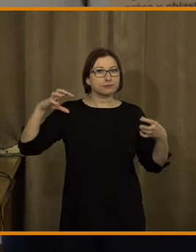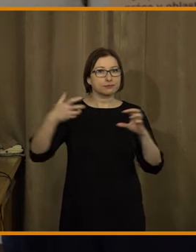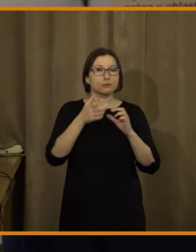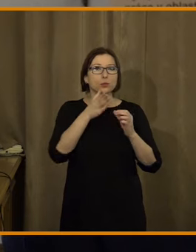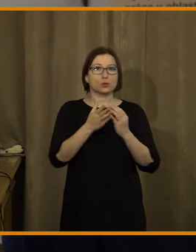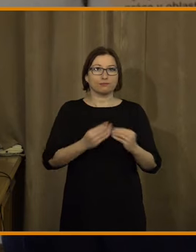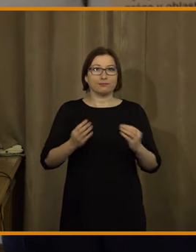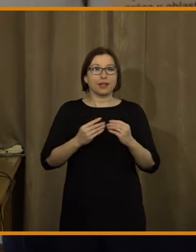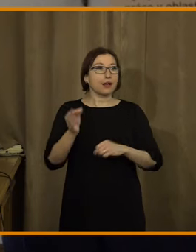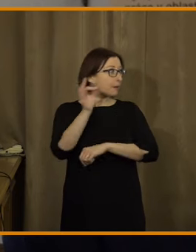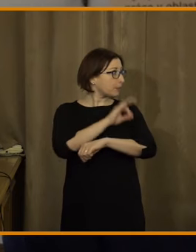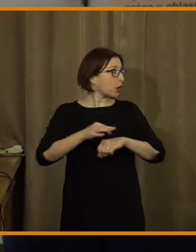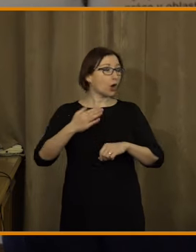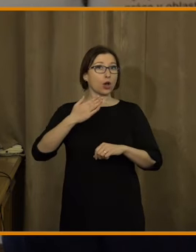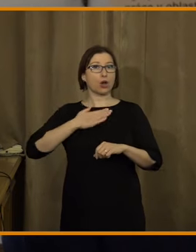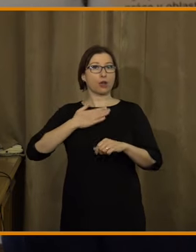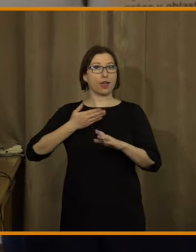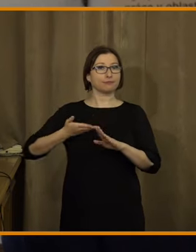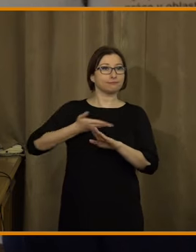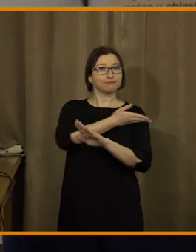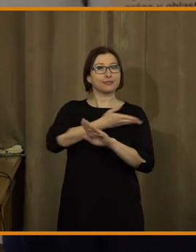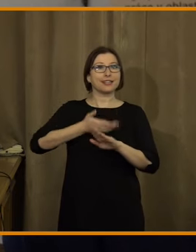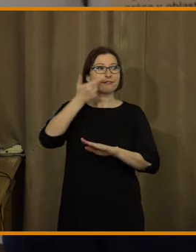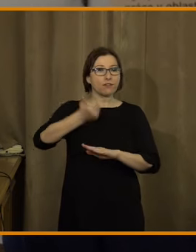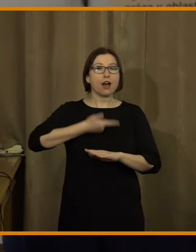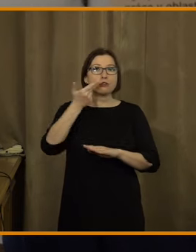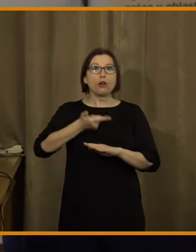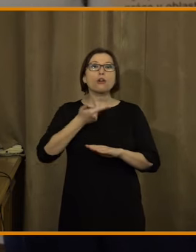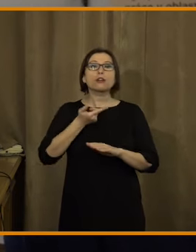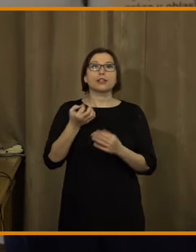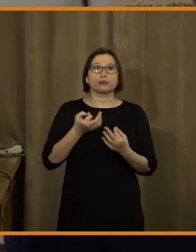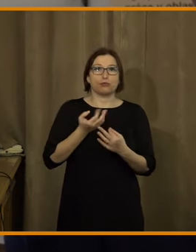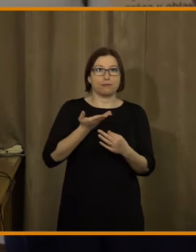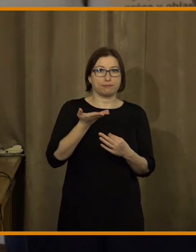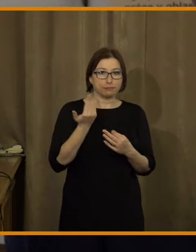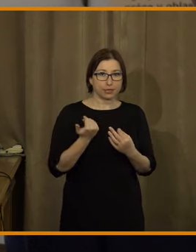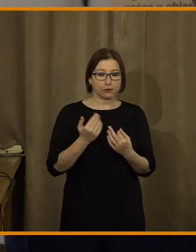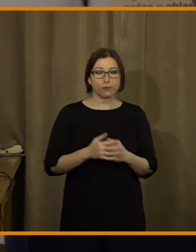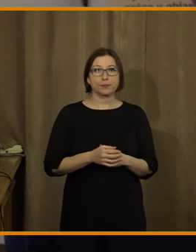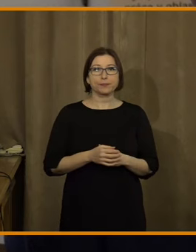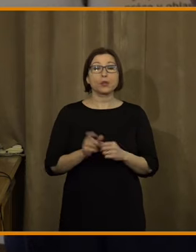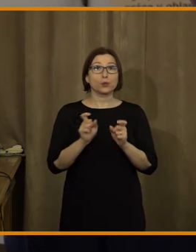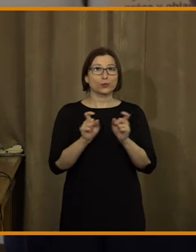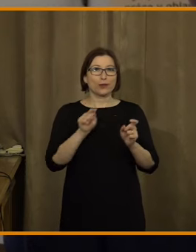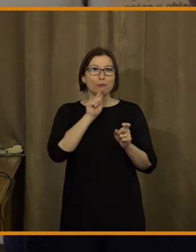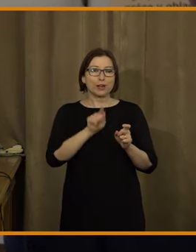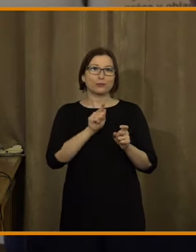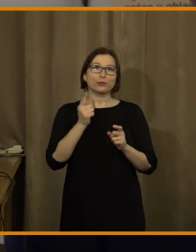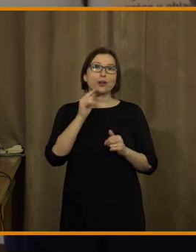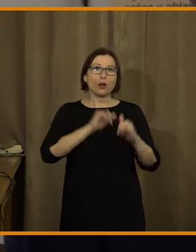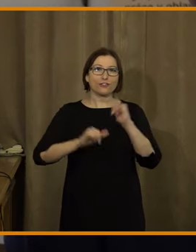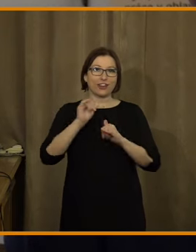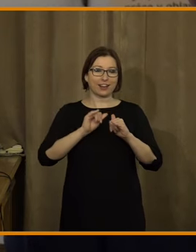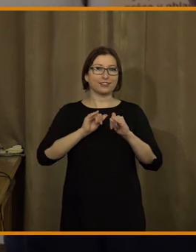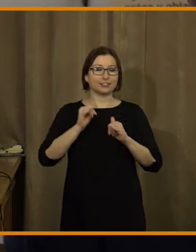co všechno jsme v rámci projektu za poslední dva roky udělali. Protože tohle sympózium je jakýmsi